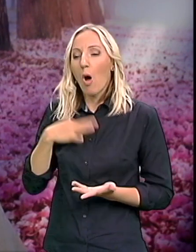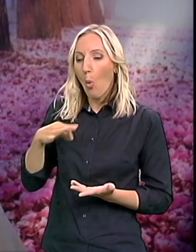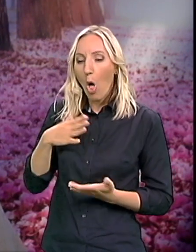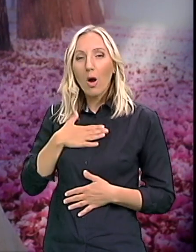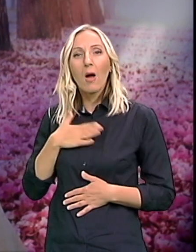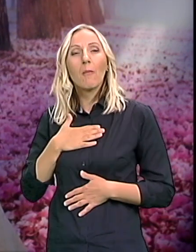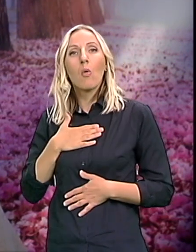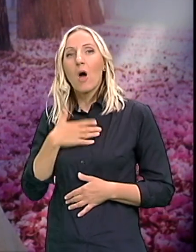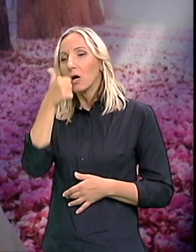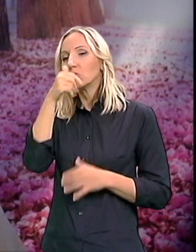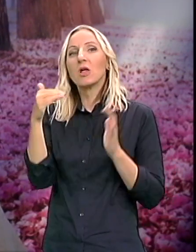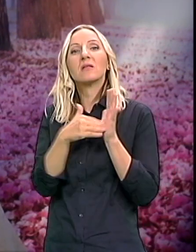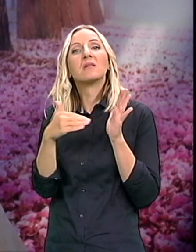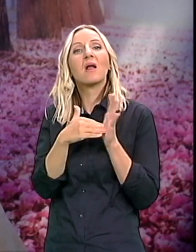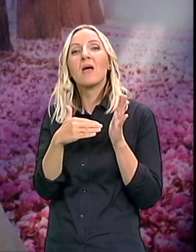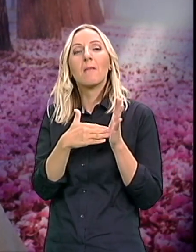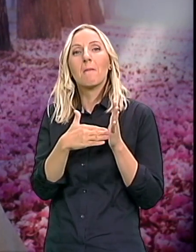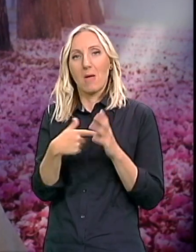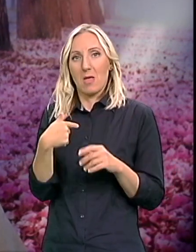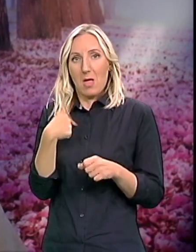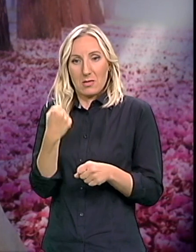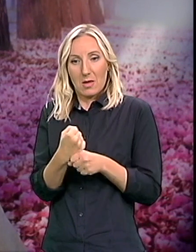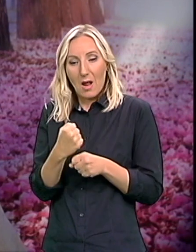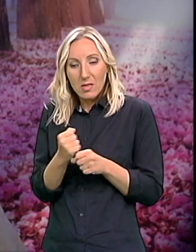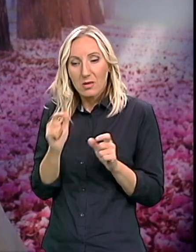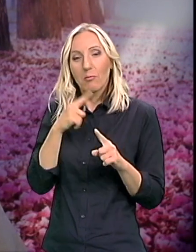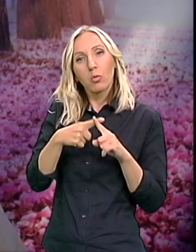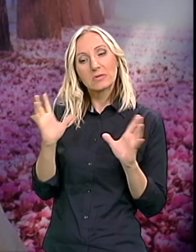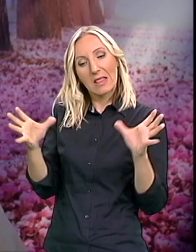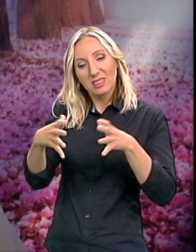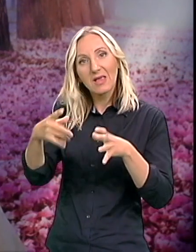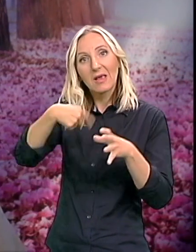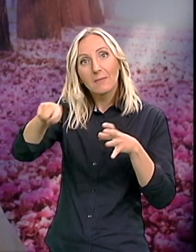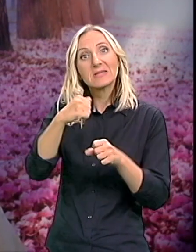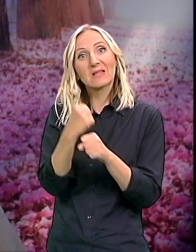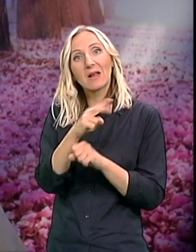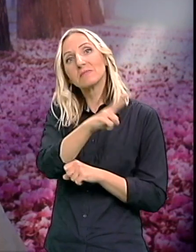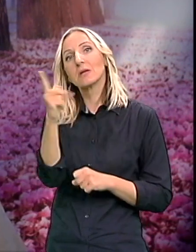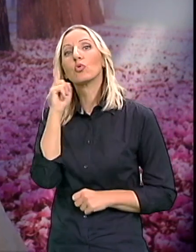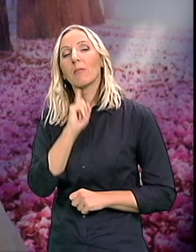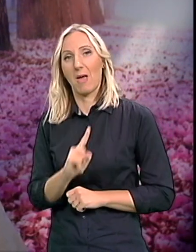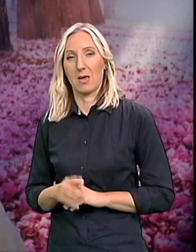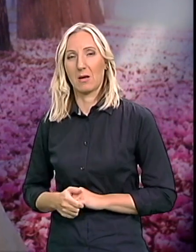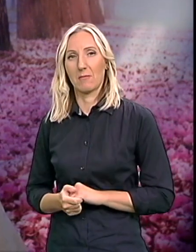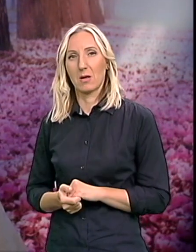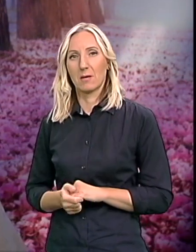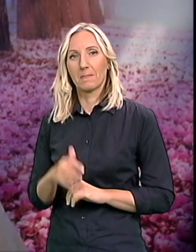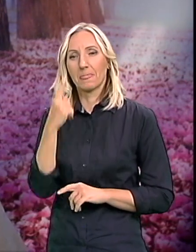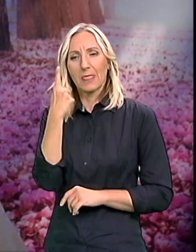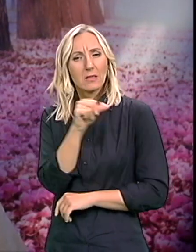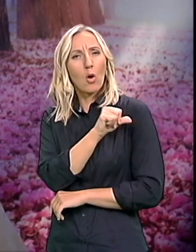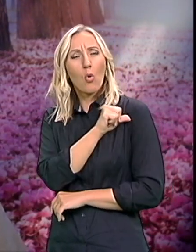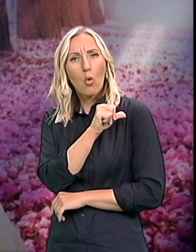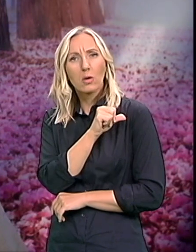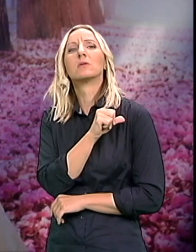moja I šta bi trebalo Timski da radim sa drugim majkama Jedne godine je